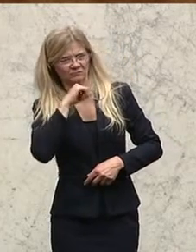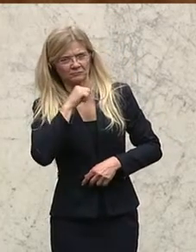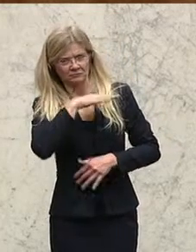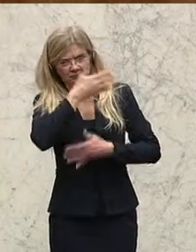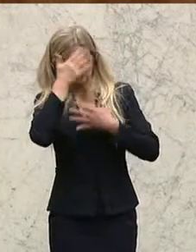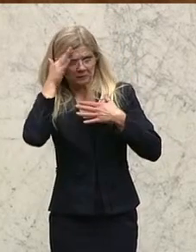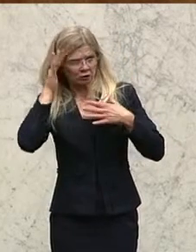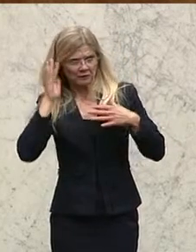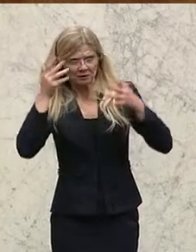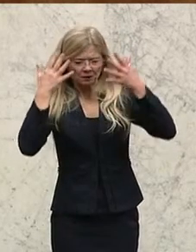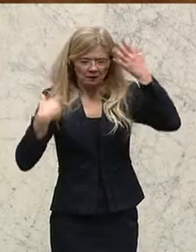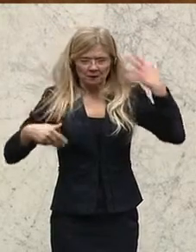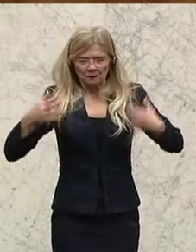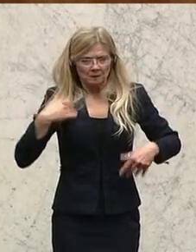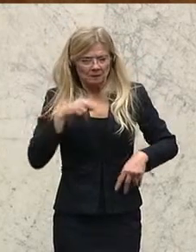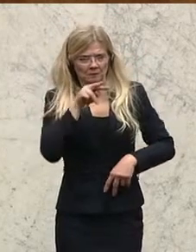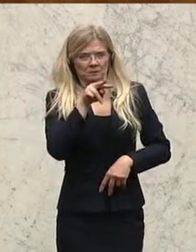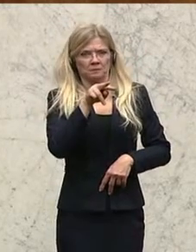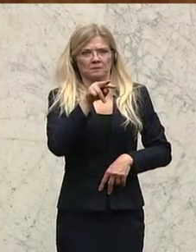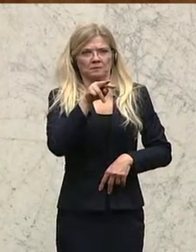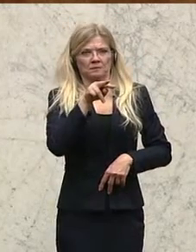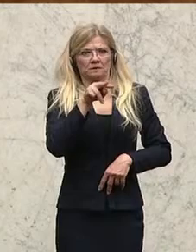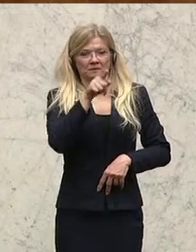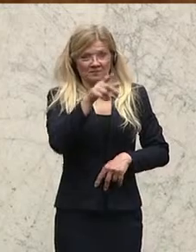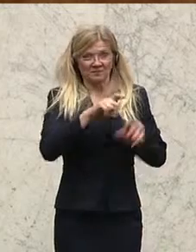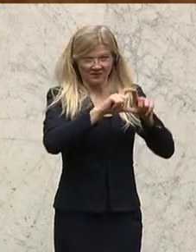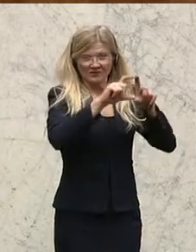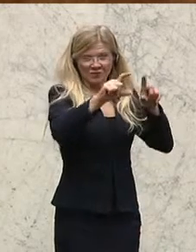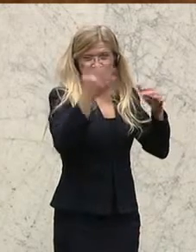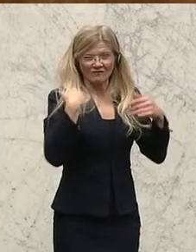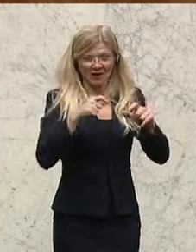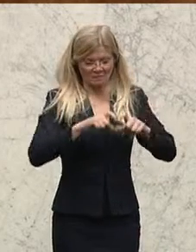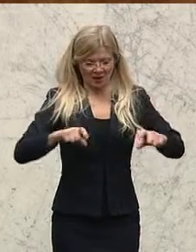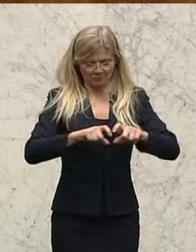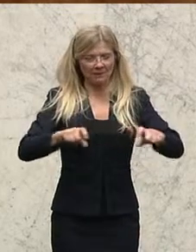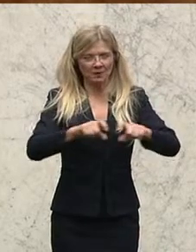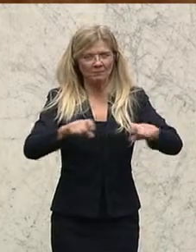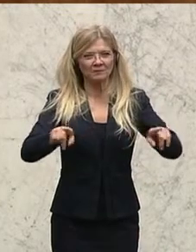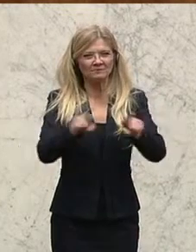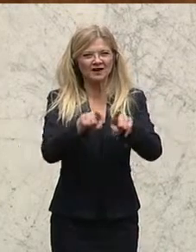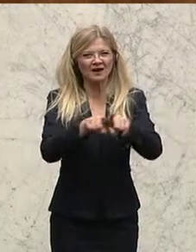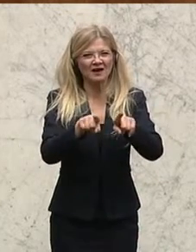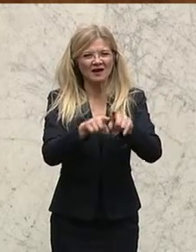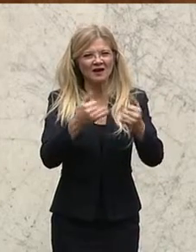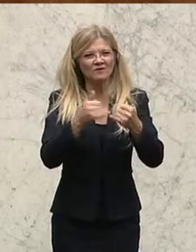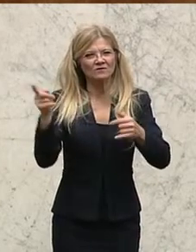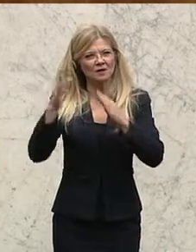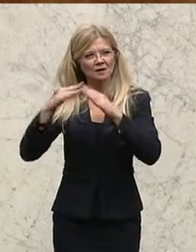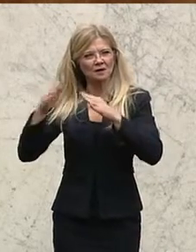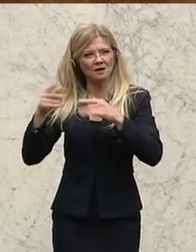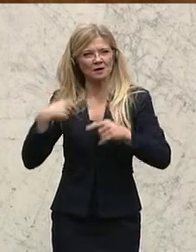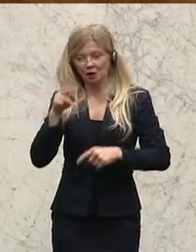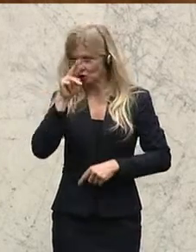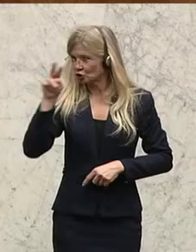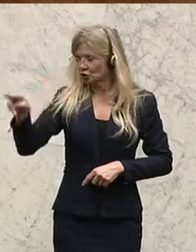Waggon waren Bänke, schier wie in einer Kirche. Und als wir zum Fenster hinausschauten, Yesas und Maron, schrie mein Pate, da draußen